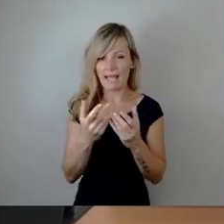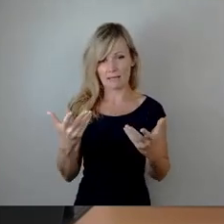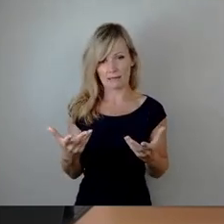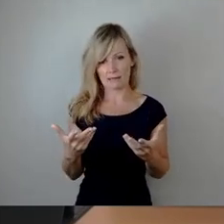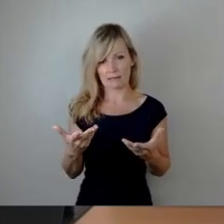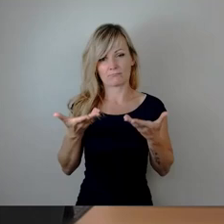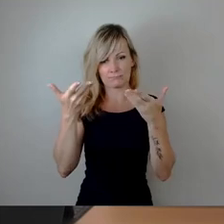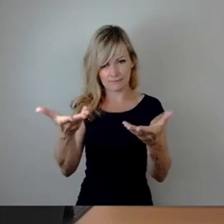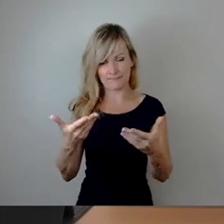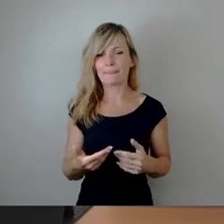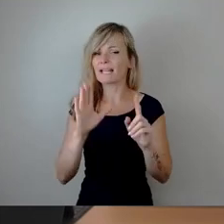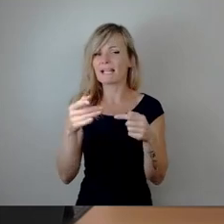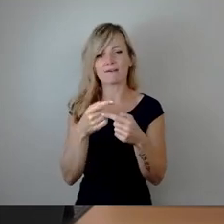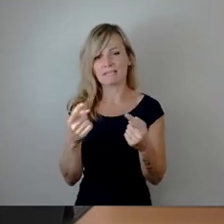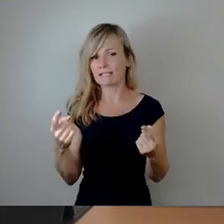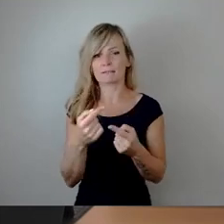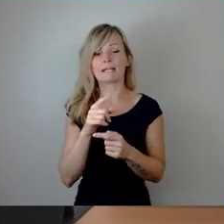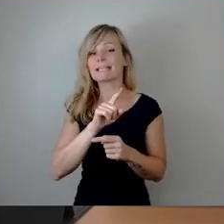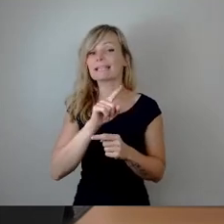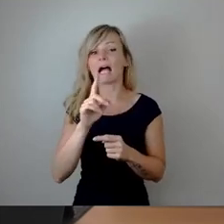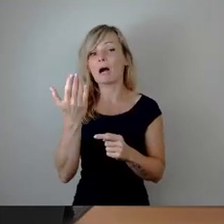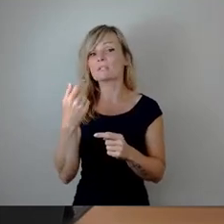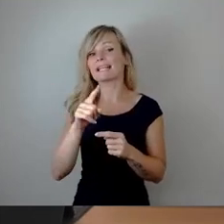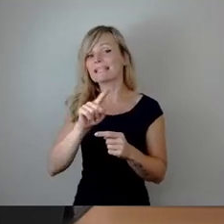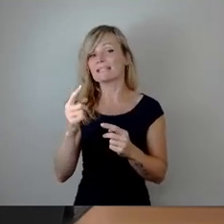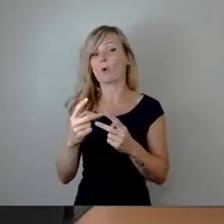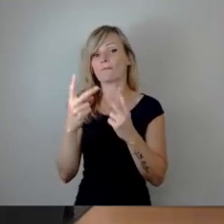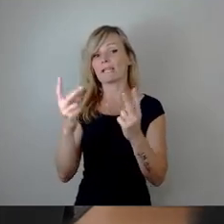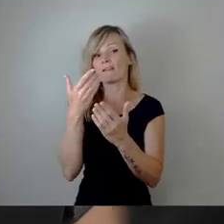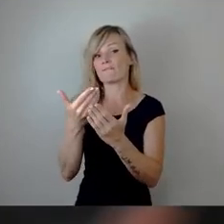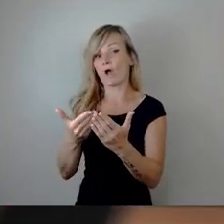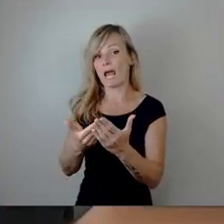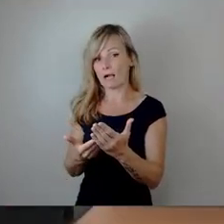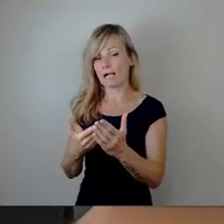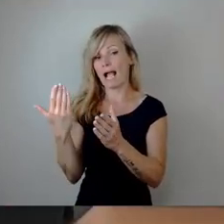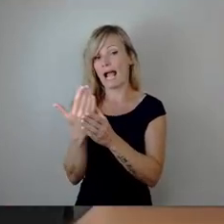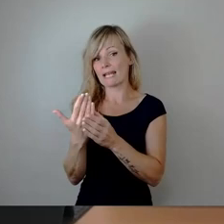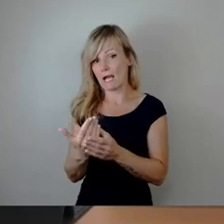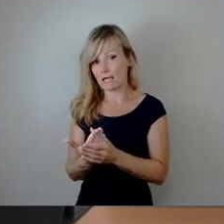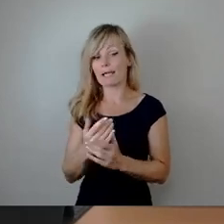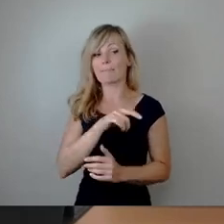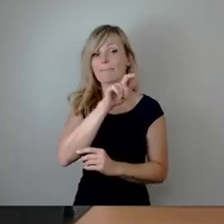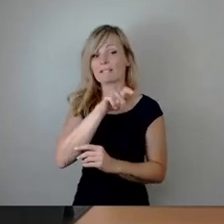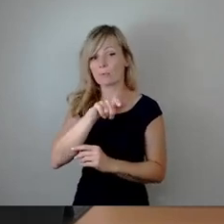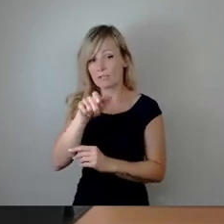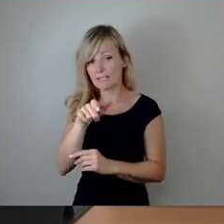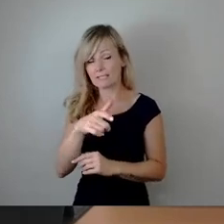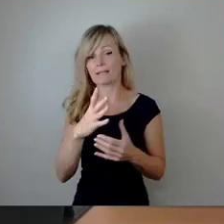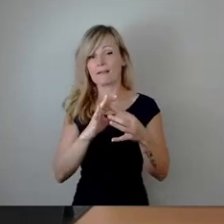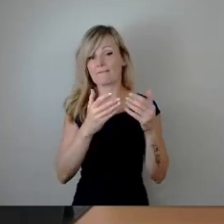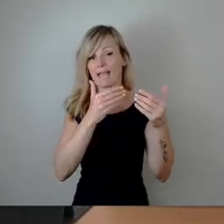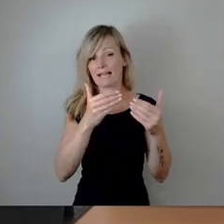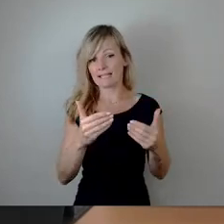Sie dürfen hier nicht aus nichtöffentlichen Anlagen zu Vorlagen, die die persönlichen Verhältnisse von Gewählten betreffen, zitieren.